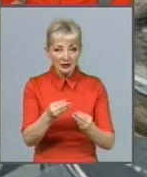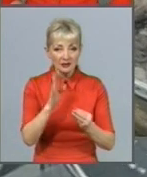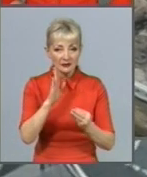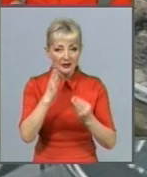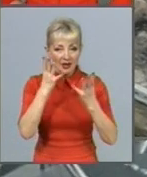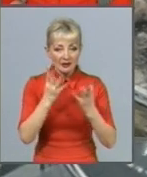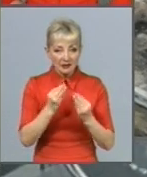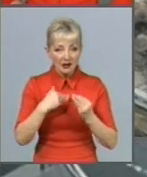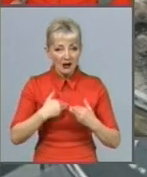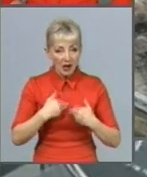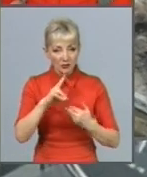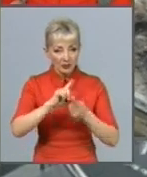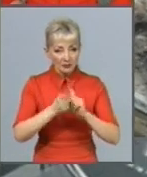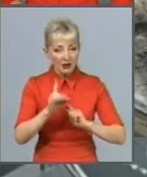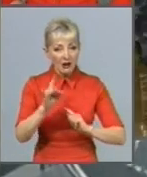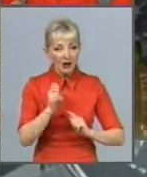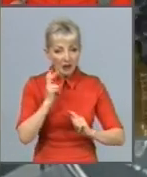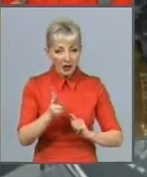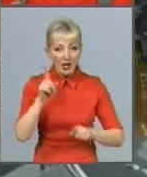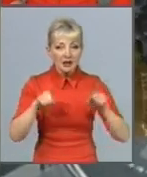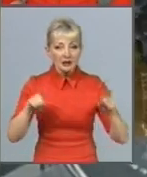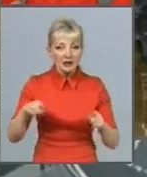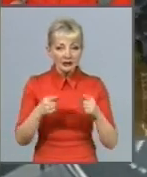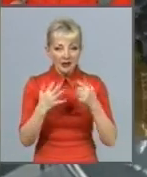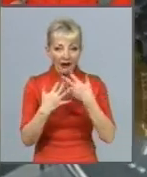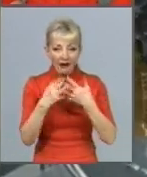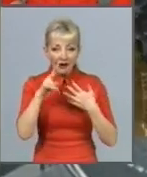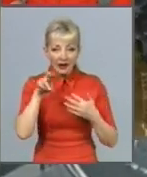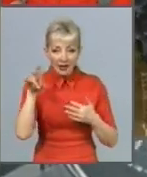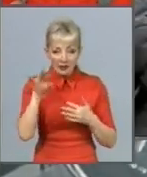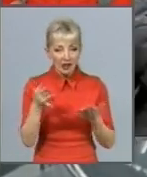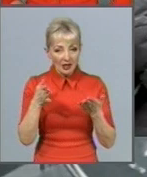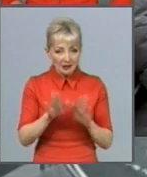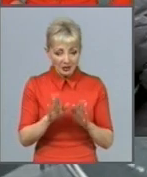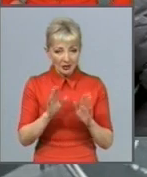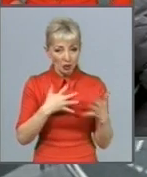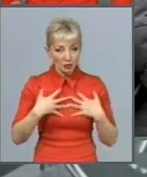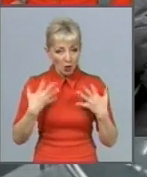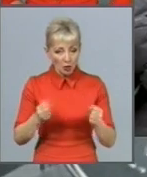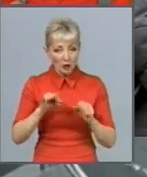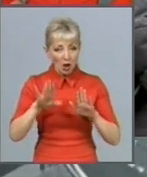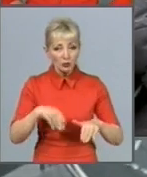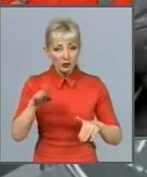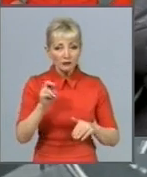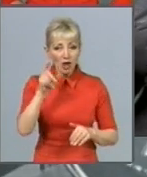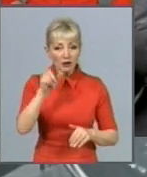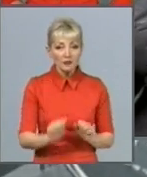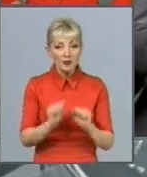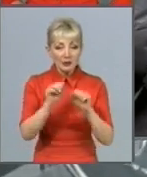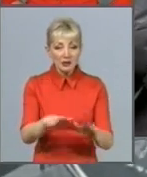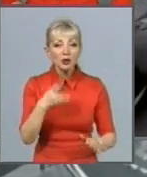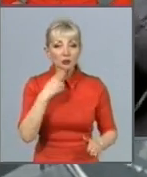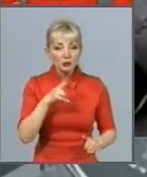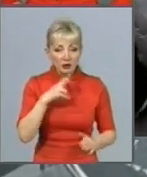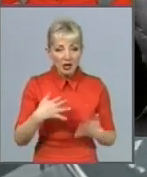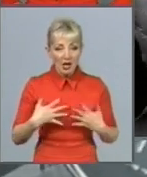раку легенів. Але деякі клітини все ж залишаються неушкодженими. І після того, як людина кидає згубну звичку, здорові клітини